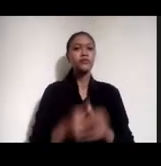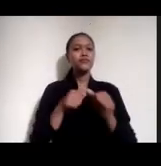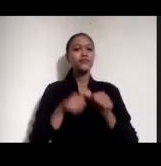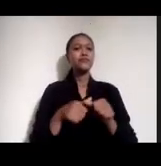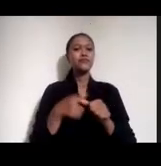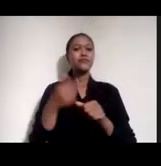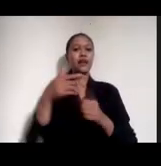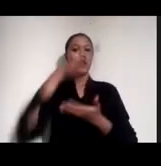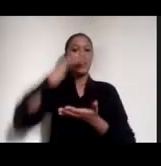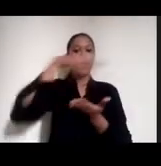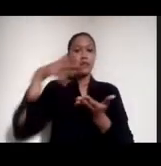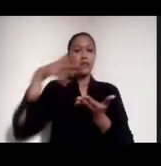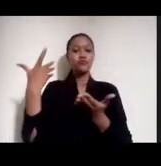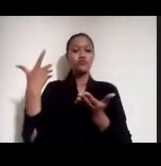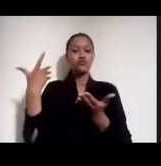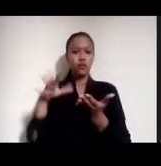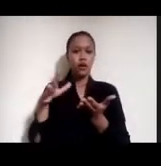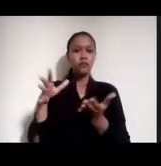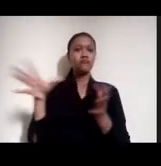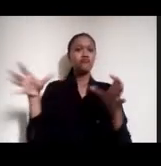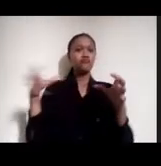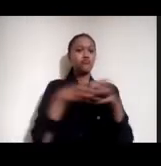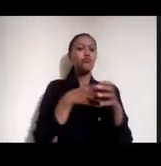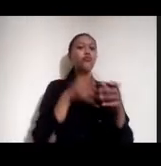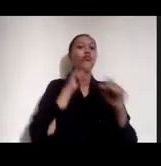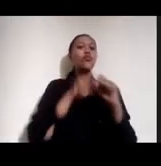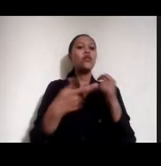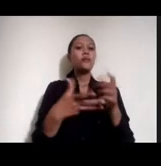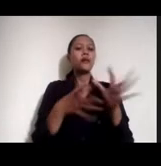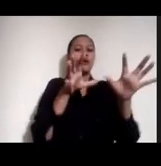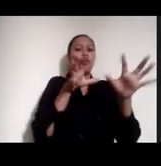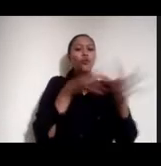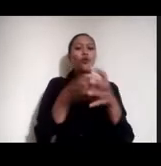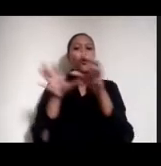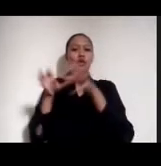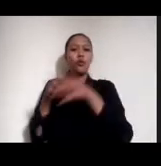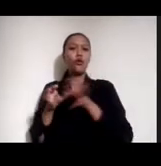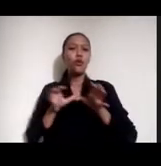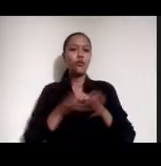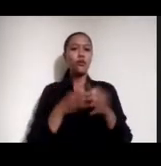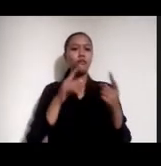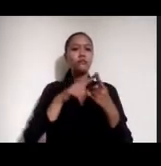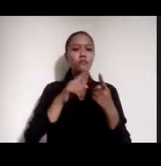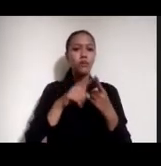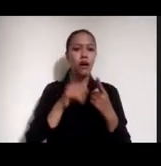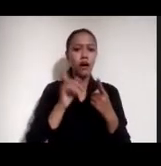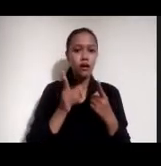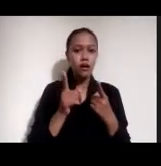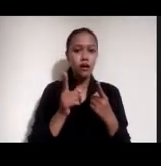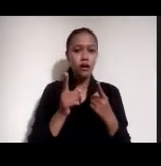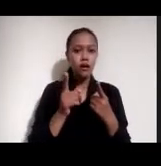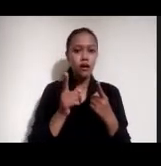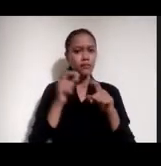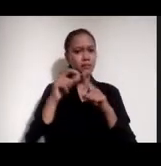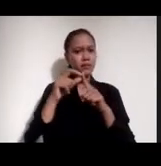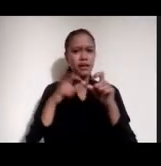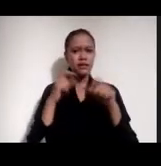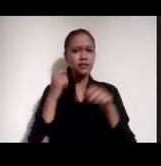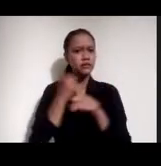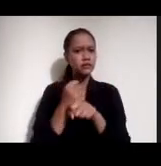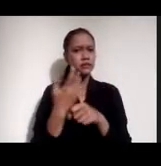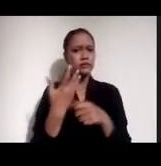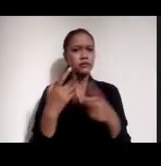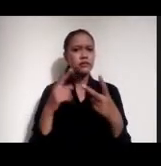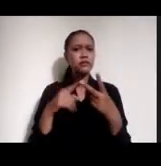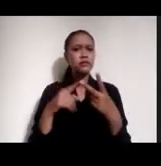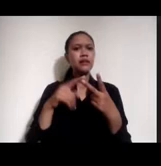terkumpul kemudian dibikin kategorisasi Kategorisasinya ada Newmark dari PSG Kemudian Cristiano